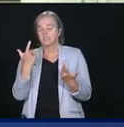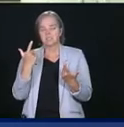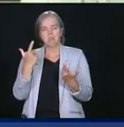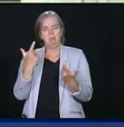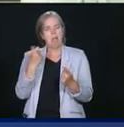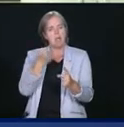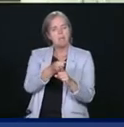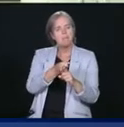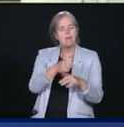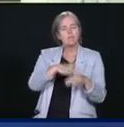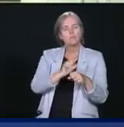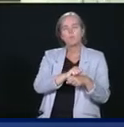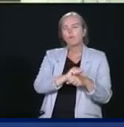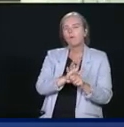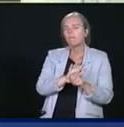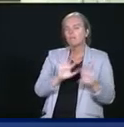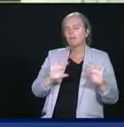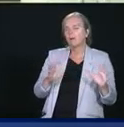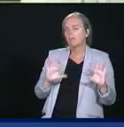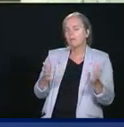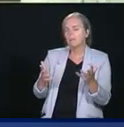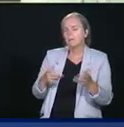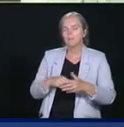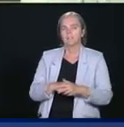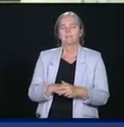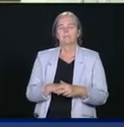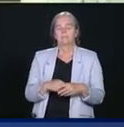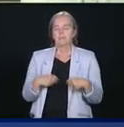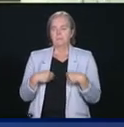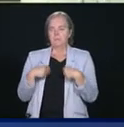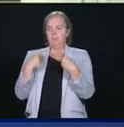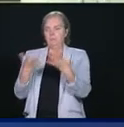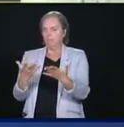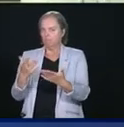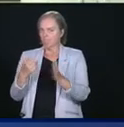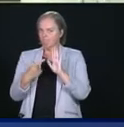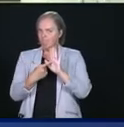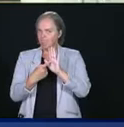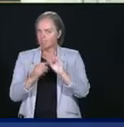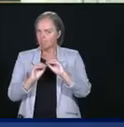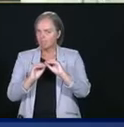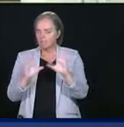qui pourront permettre de faire des liens entre la propagation et certains déterminants sociaux?